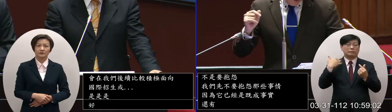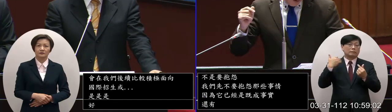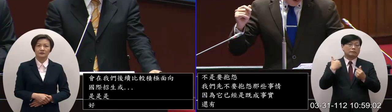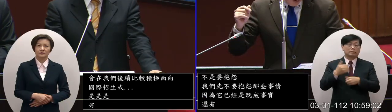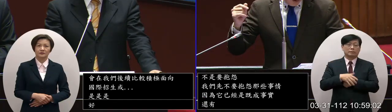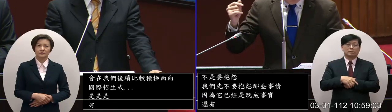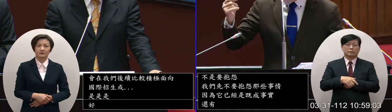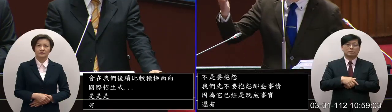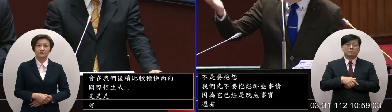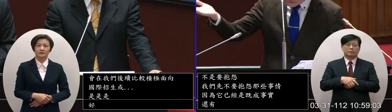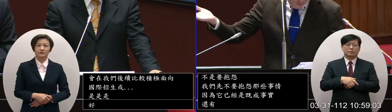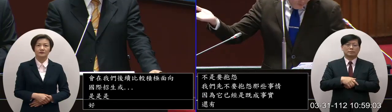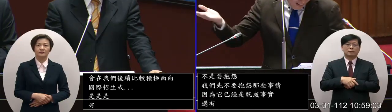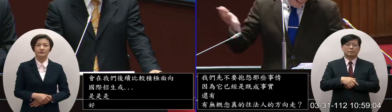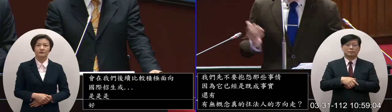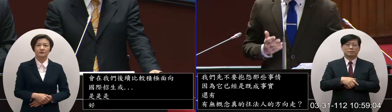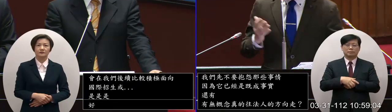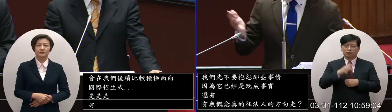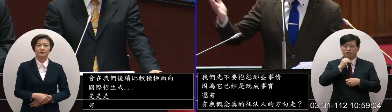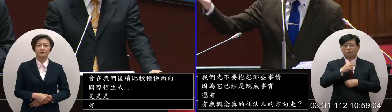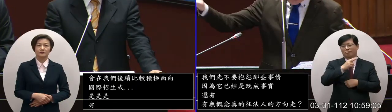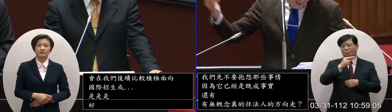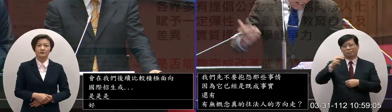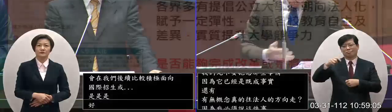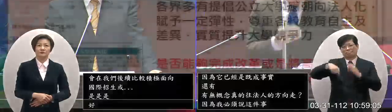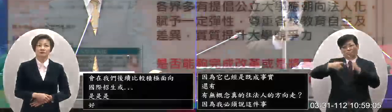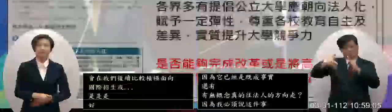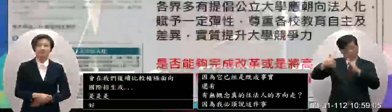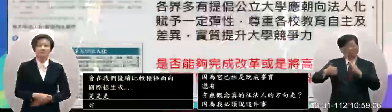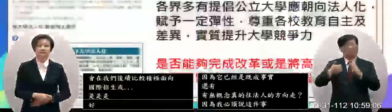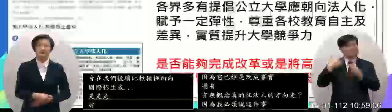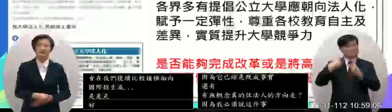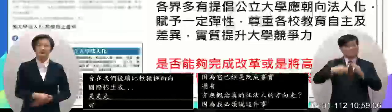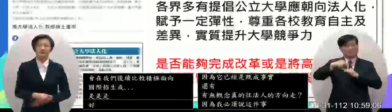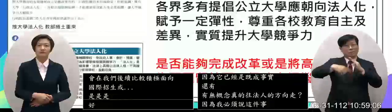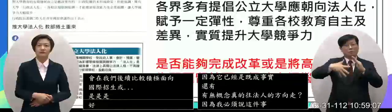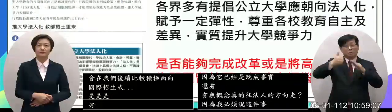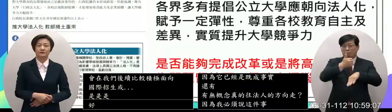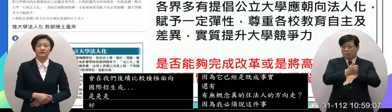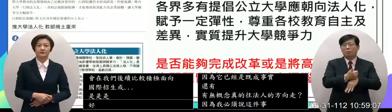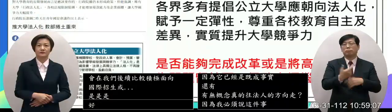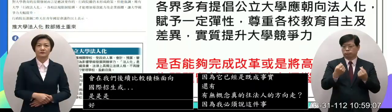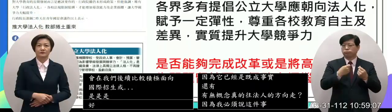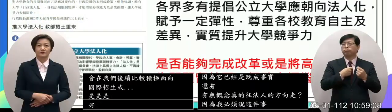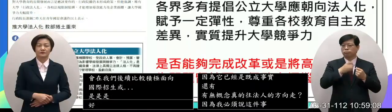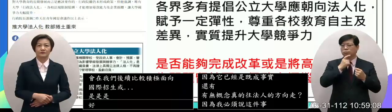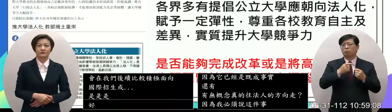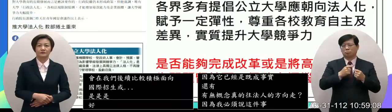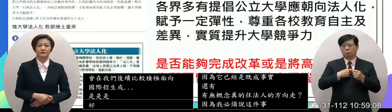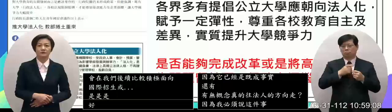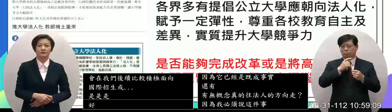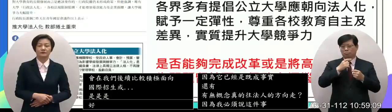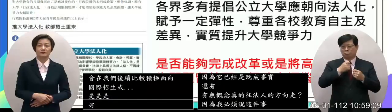當時連我們尤葵當時我們尤院長當時在行政院長都說公教而分離